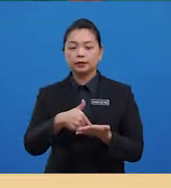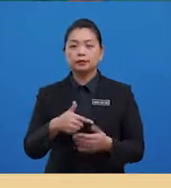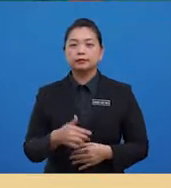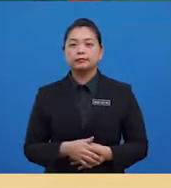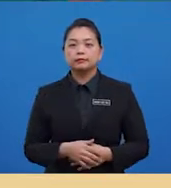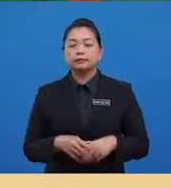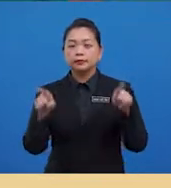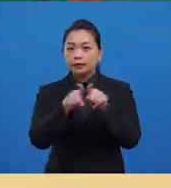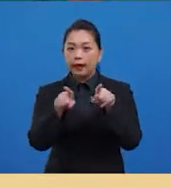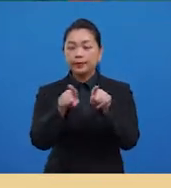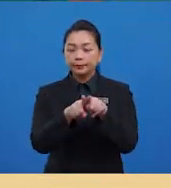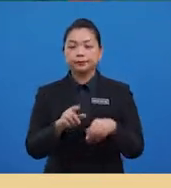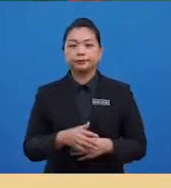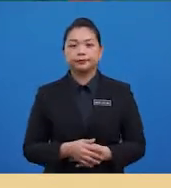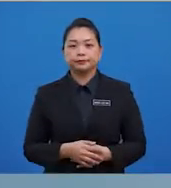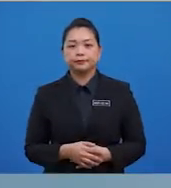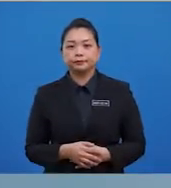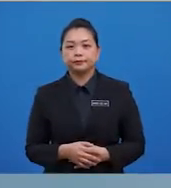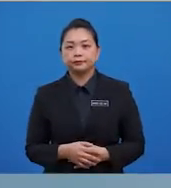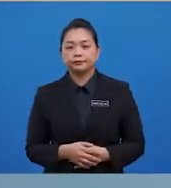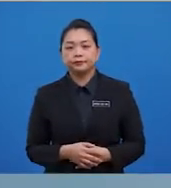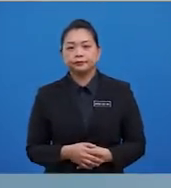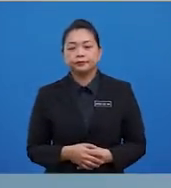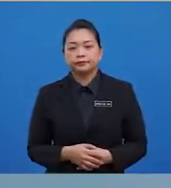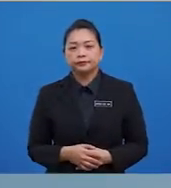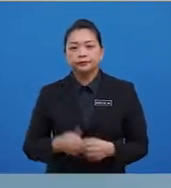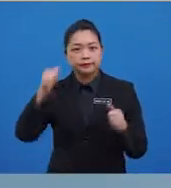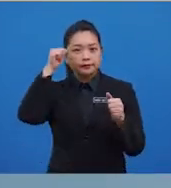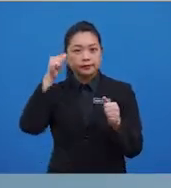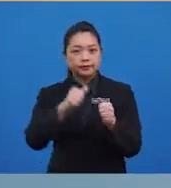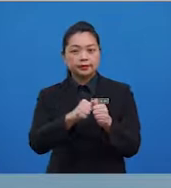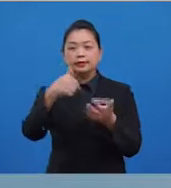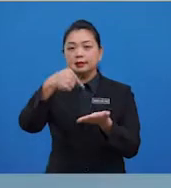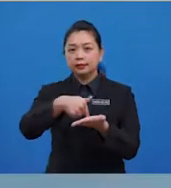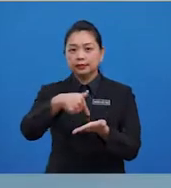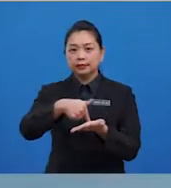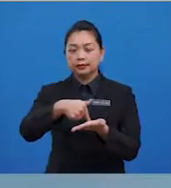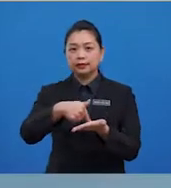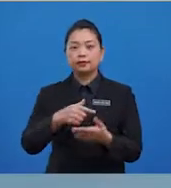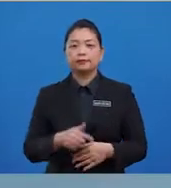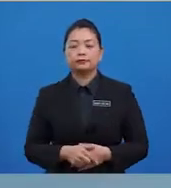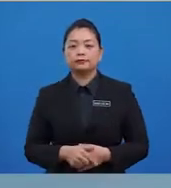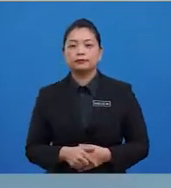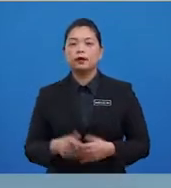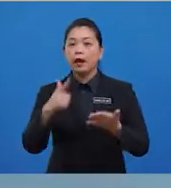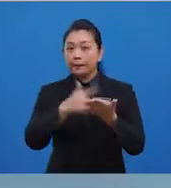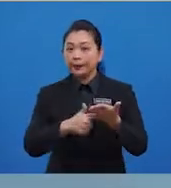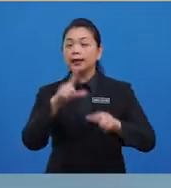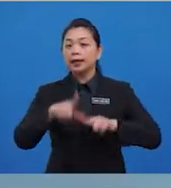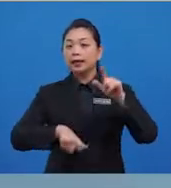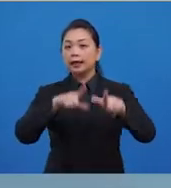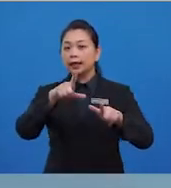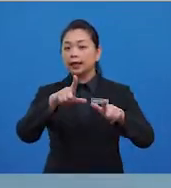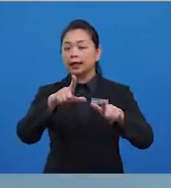min bersama-sama. Ingat lagi, murid-murid, apakah langkah pertama?